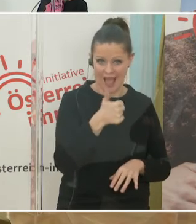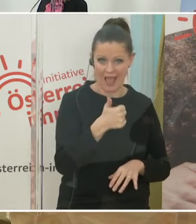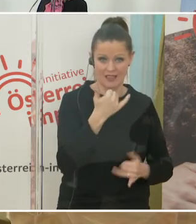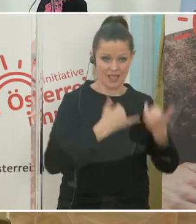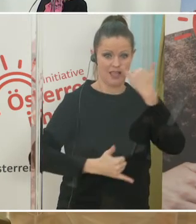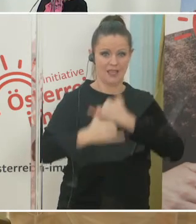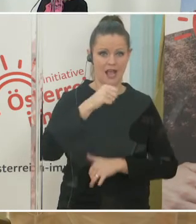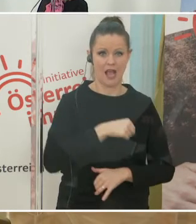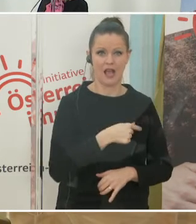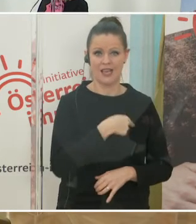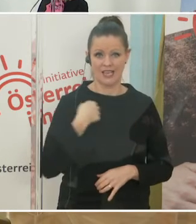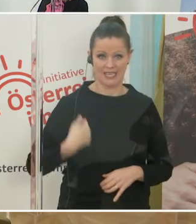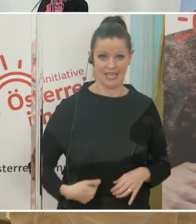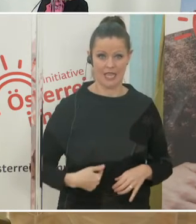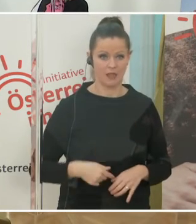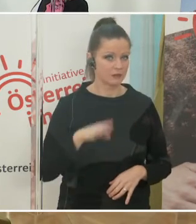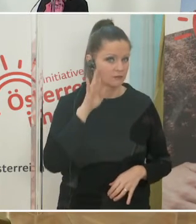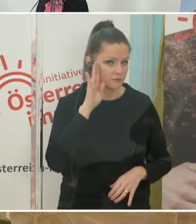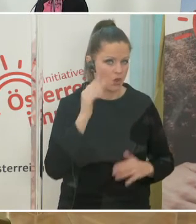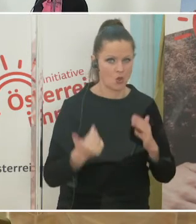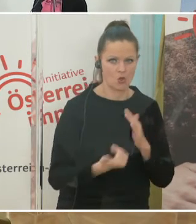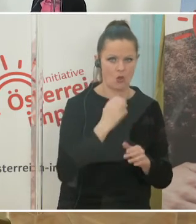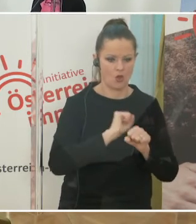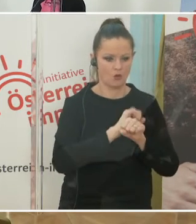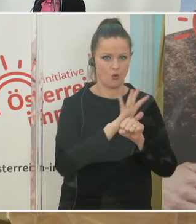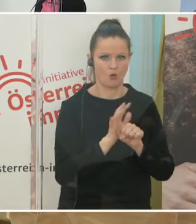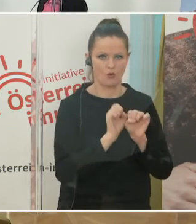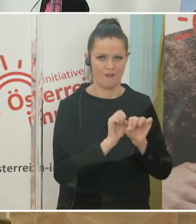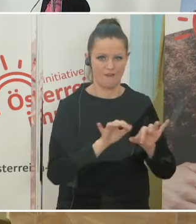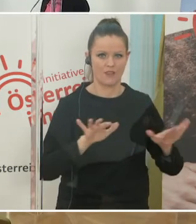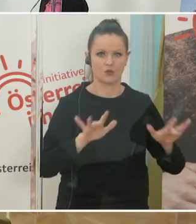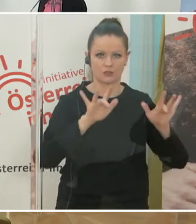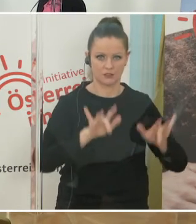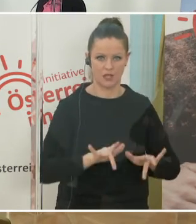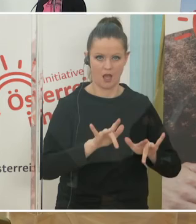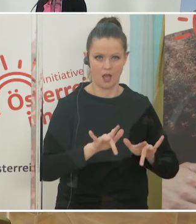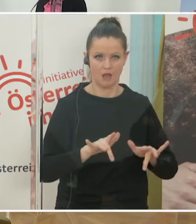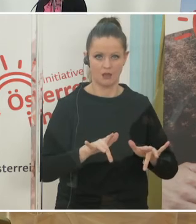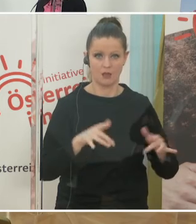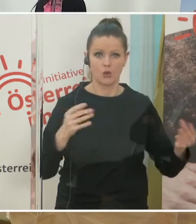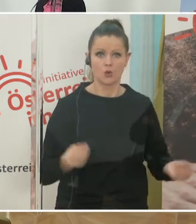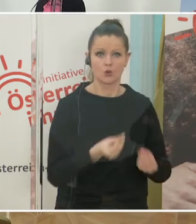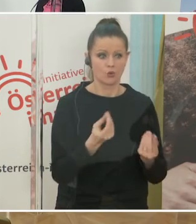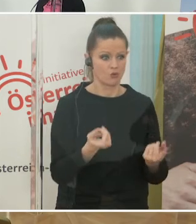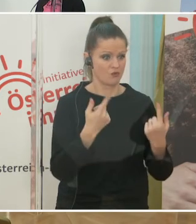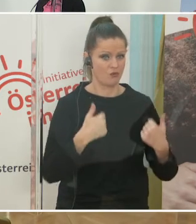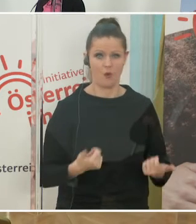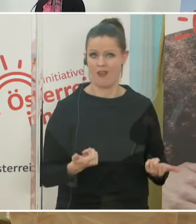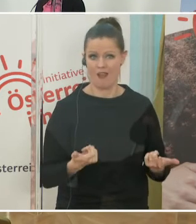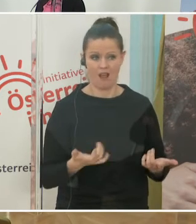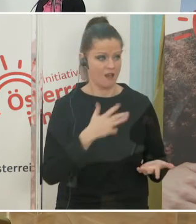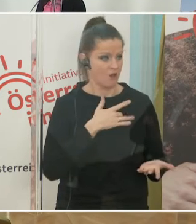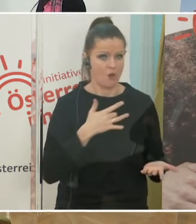die Nachricht erhalten, dass ein neues Coronavirus identifiziert worden ist, das der Auslöser einer bislang nicht bekannten